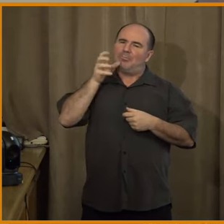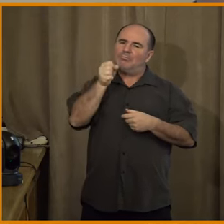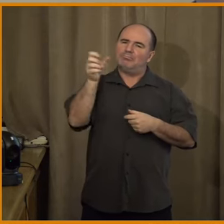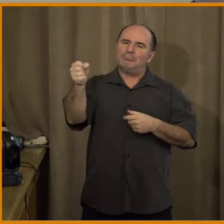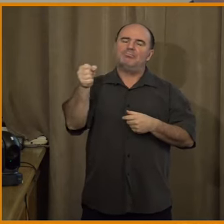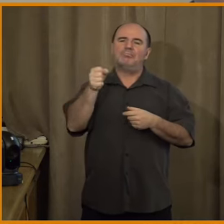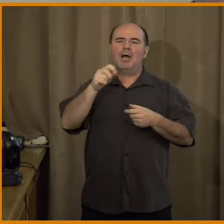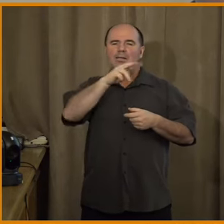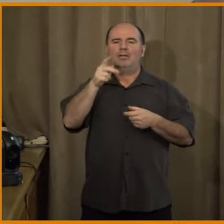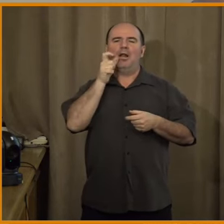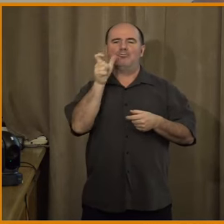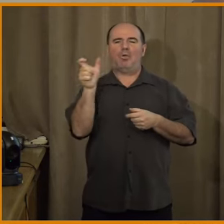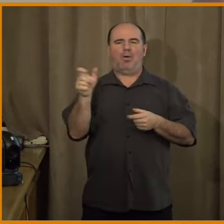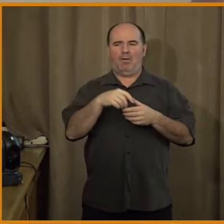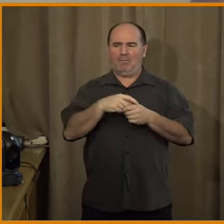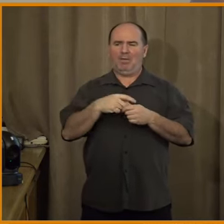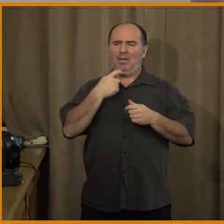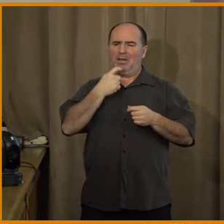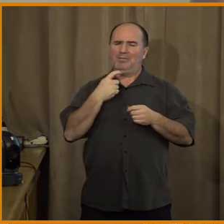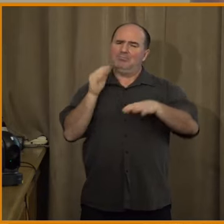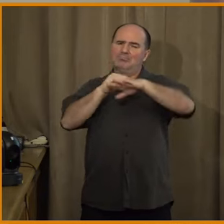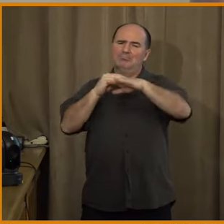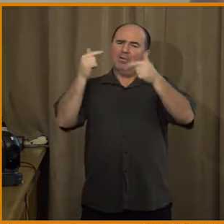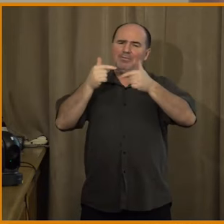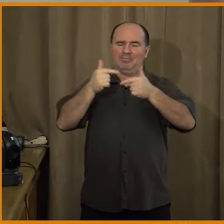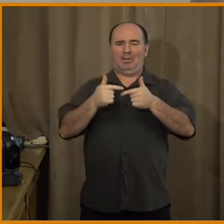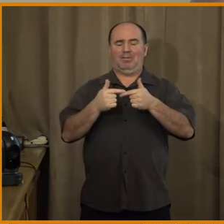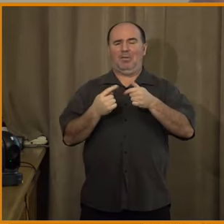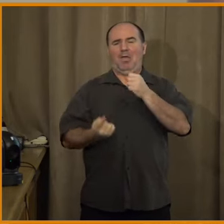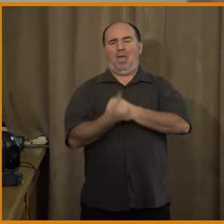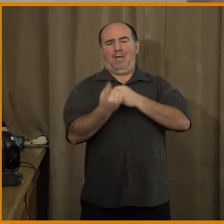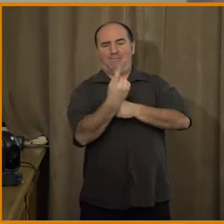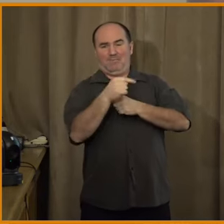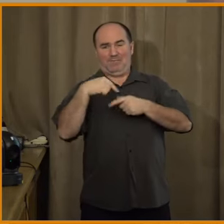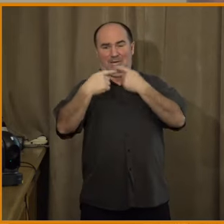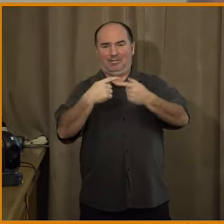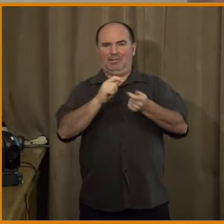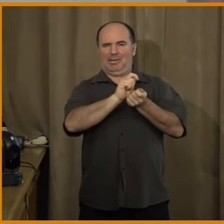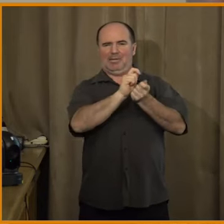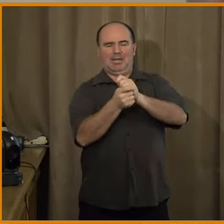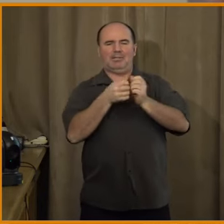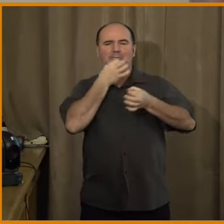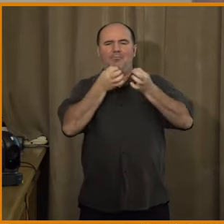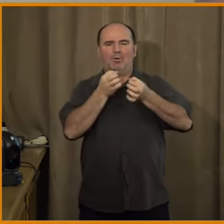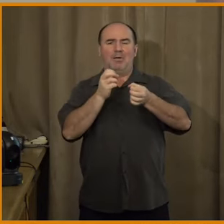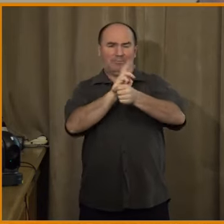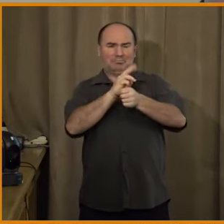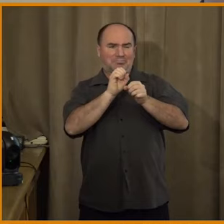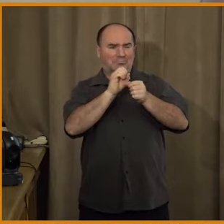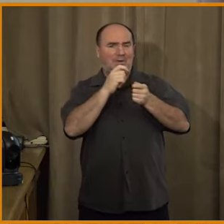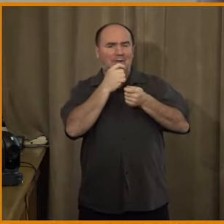slov k tomu vztahu efektů dezinformací a důvěry, protože ostatně i v analýze připravenosti